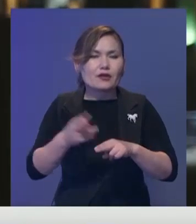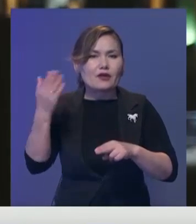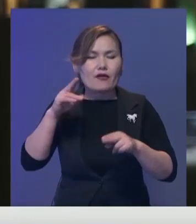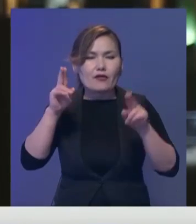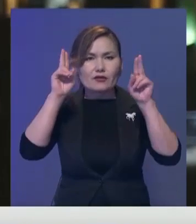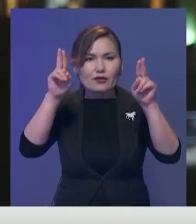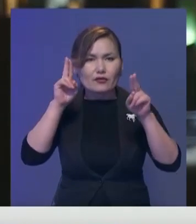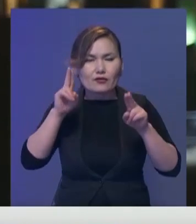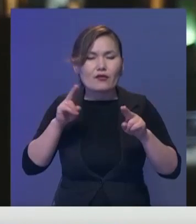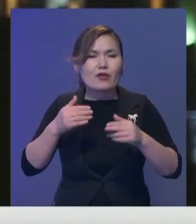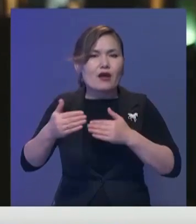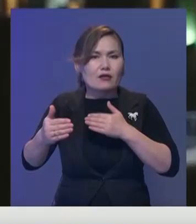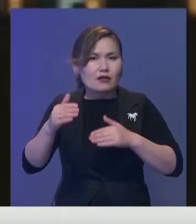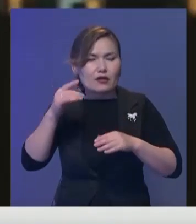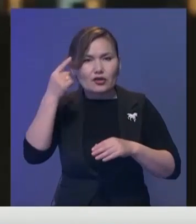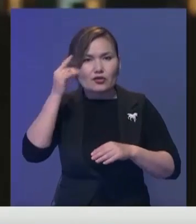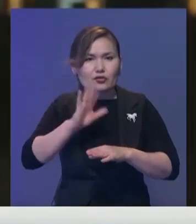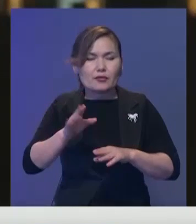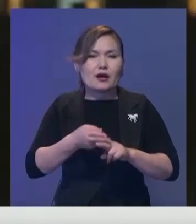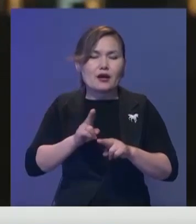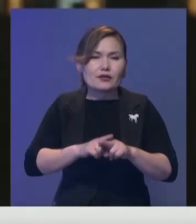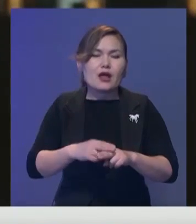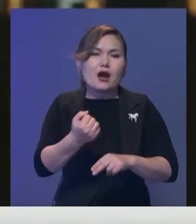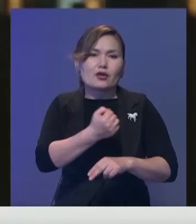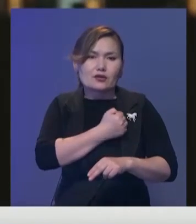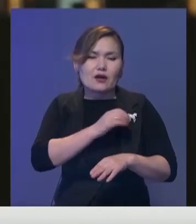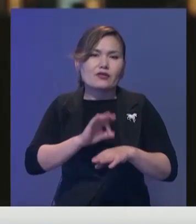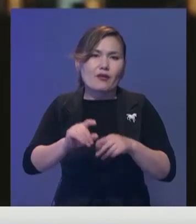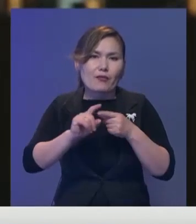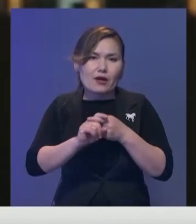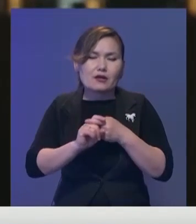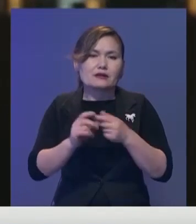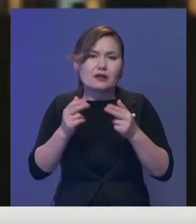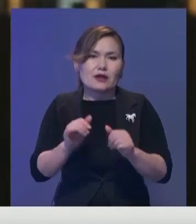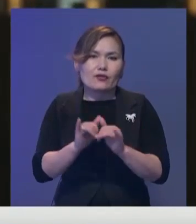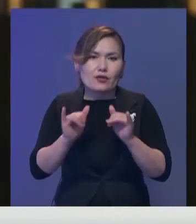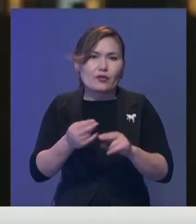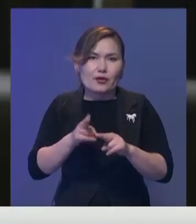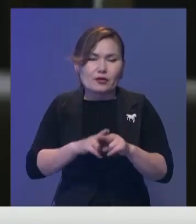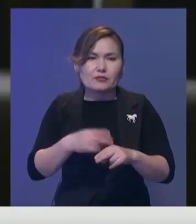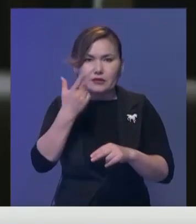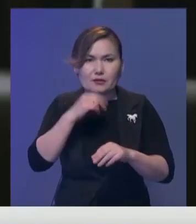сақтық шаралар жайлы ойламауш едік. Өкінші кәғірай кәзір мұның бәрі қалыпты жағдай ғайналды.